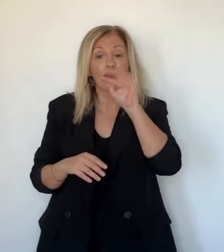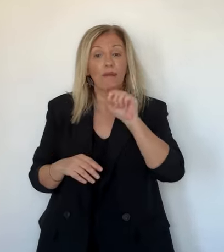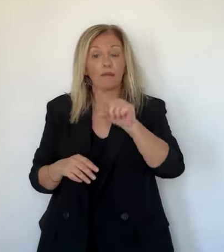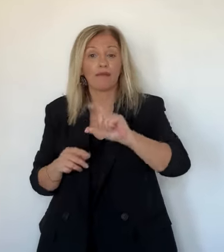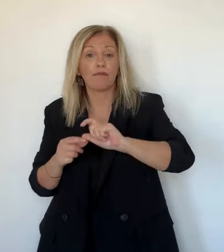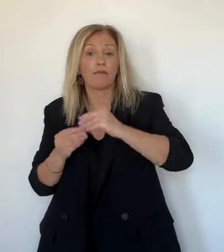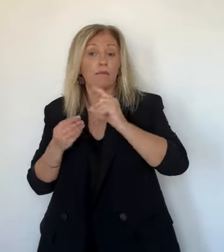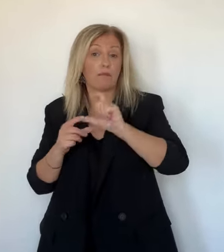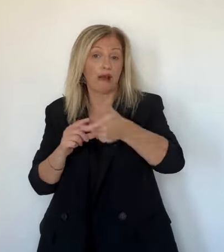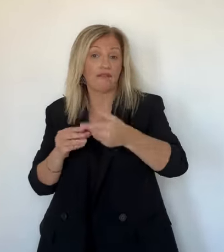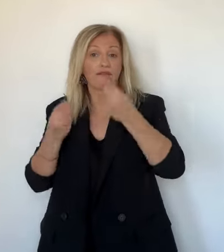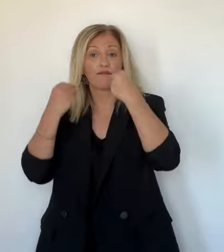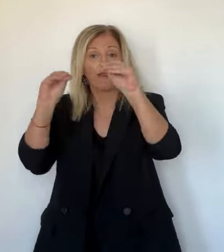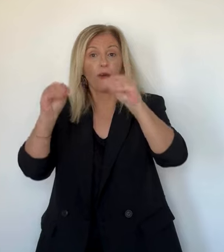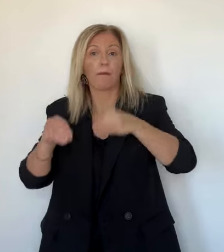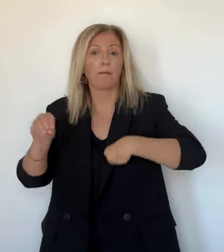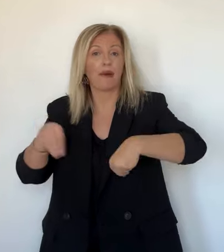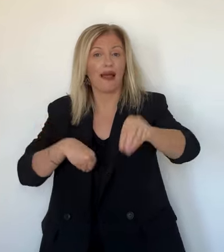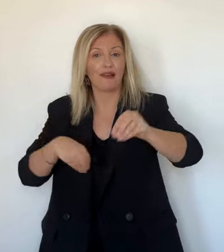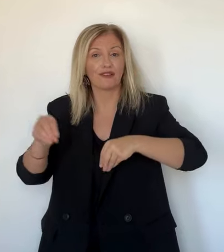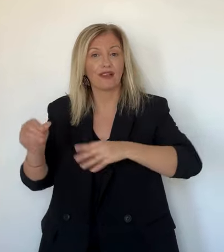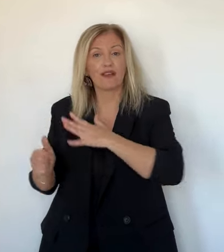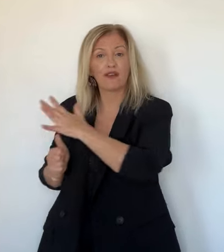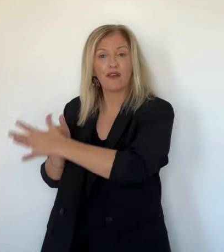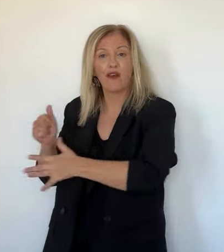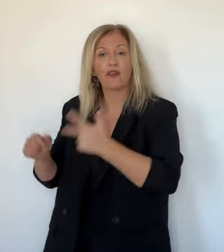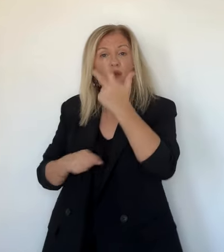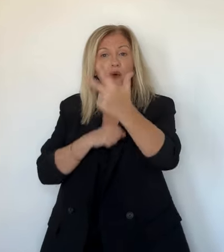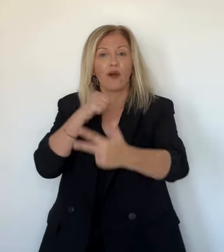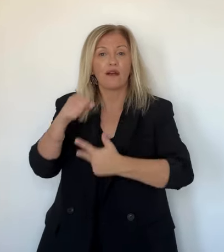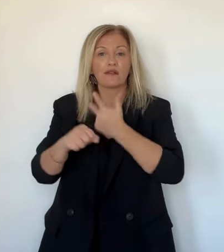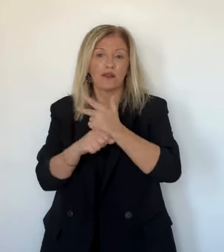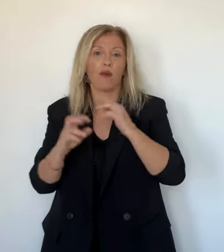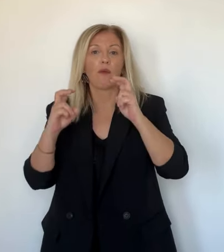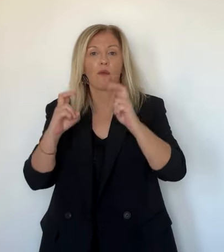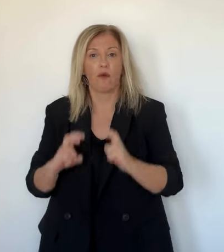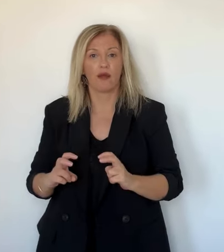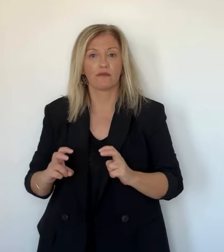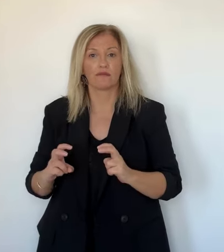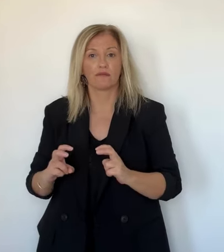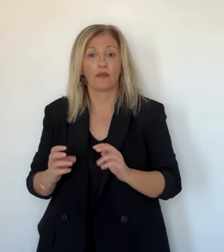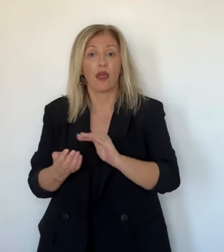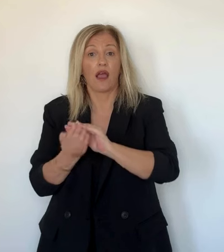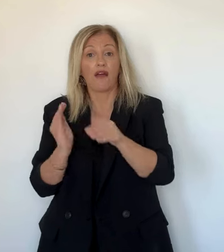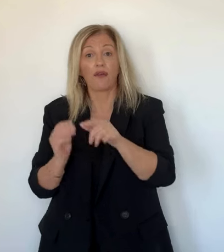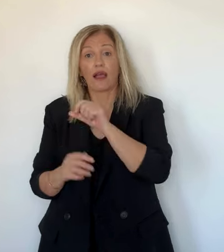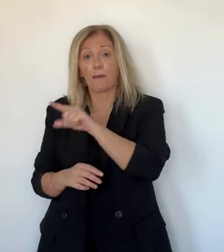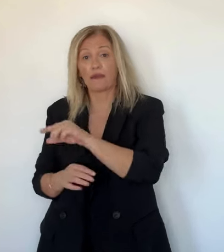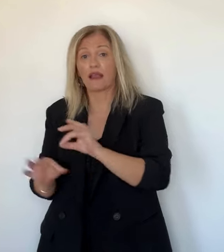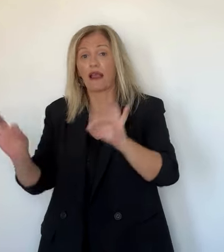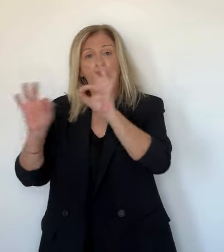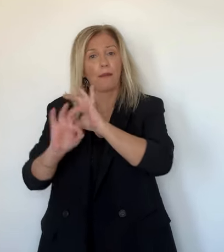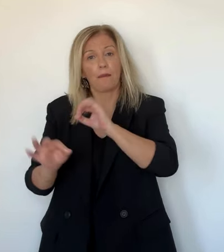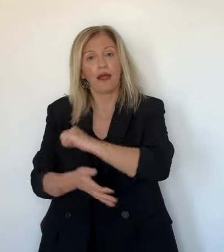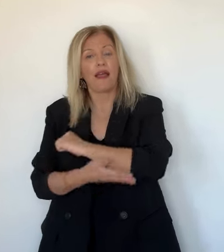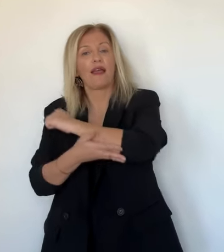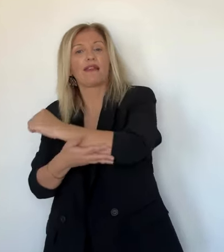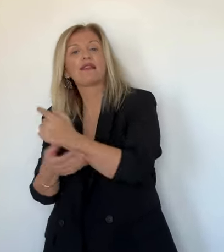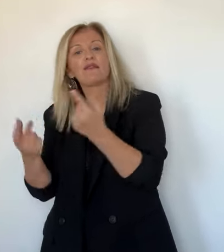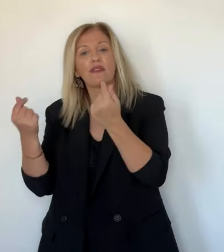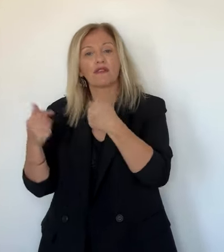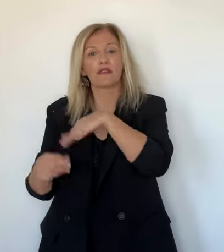années. La culture des avocats n'est pas subventionnée, car elle a la réputation d'être gourmande en eau. Pour pallier ce problème, la